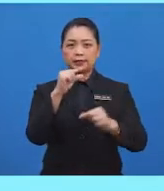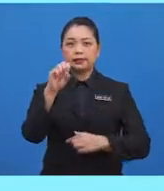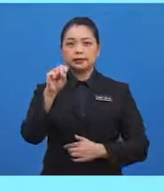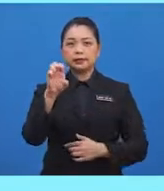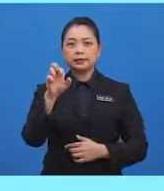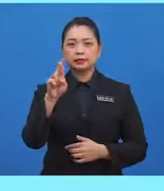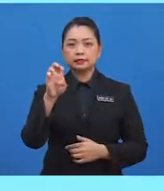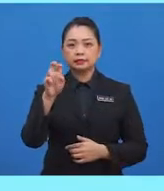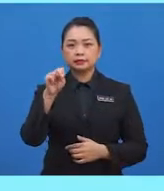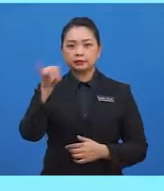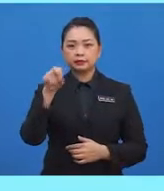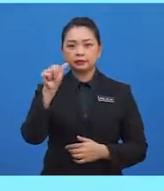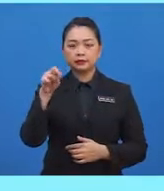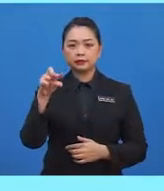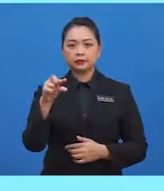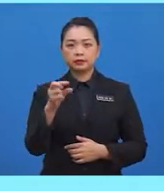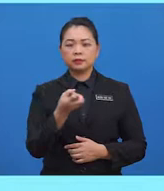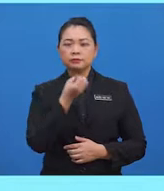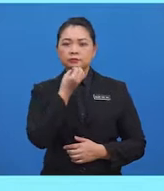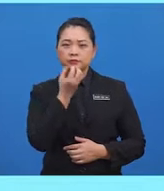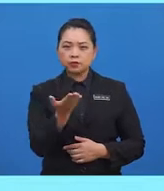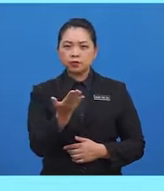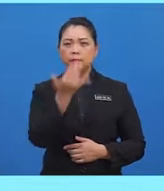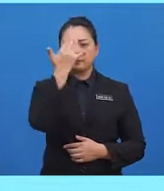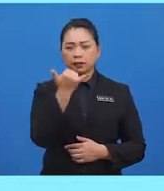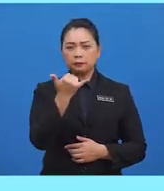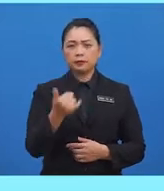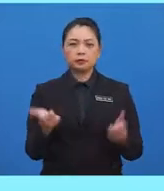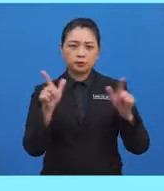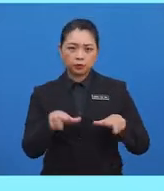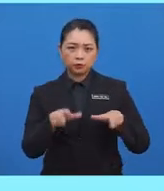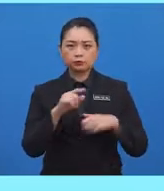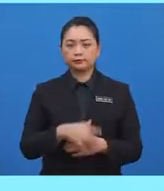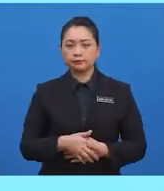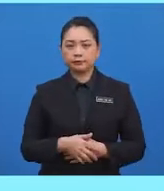serenjang. Terangkan mengapa ia berlaku.